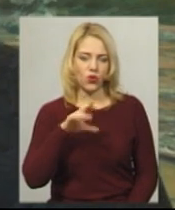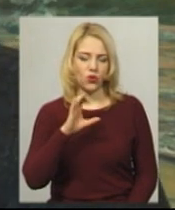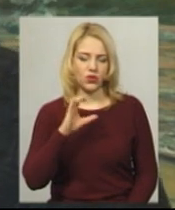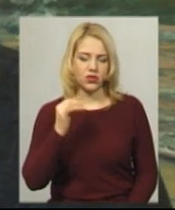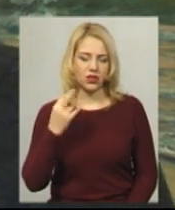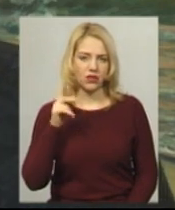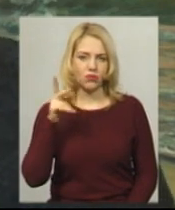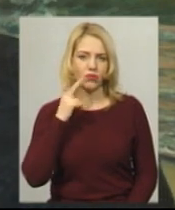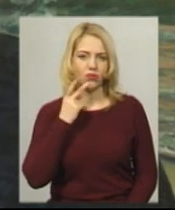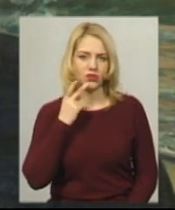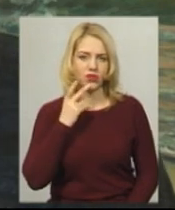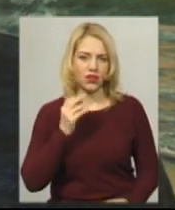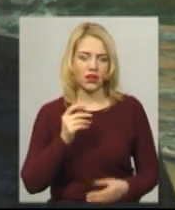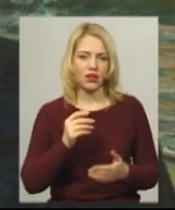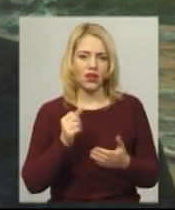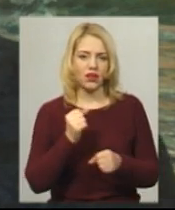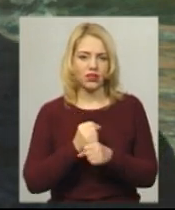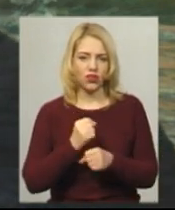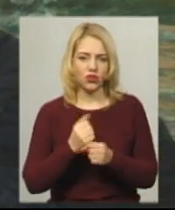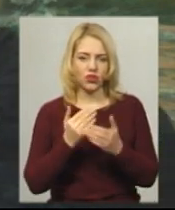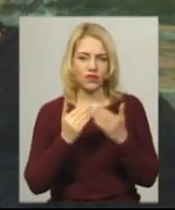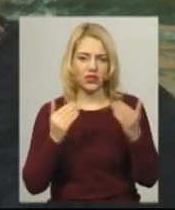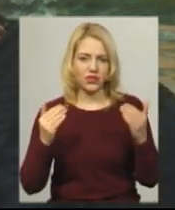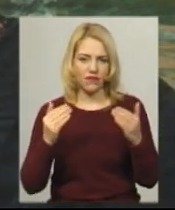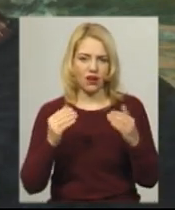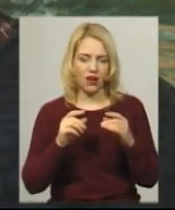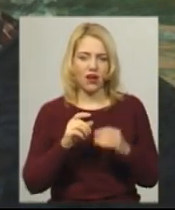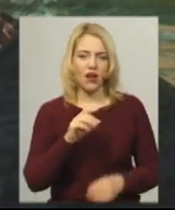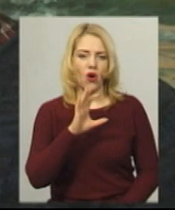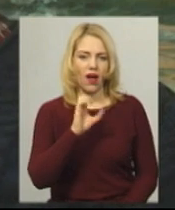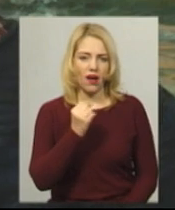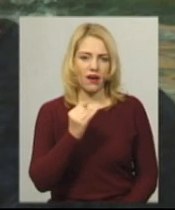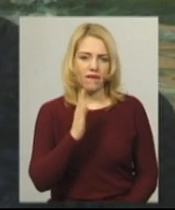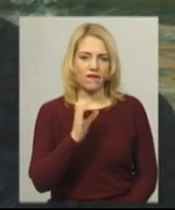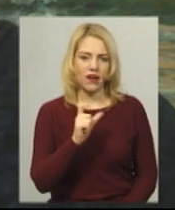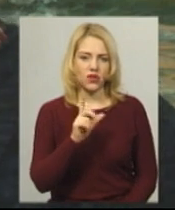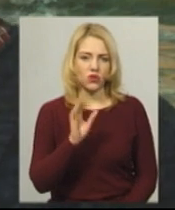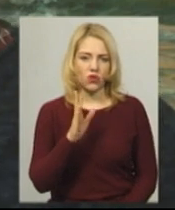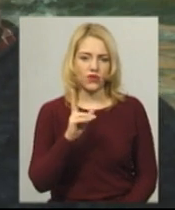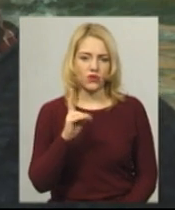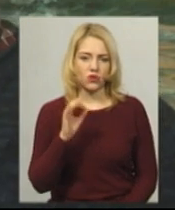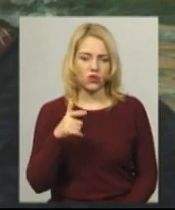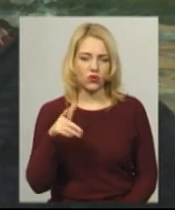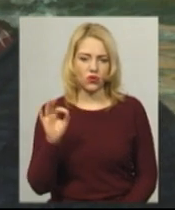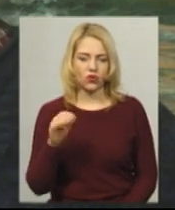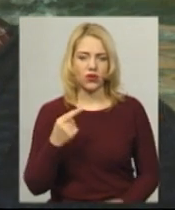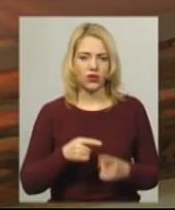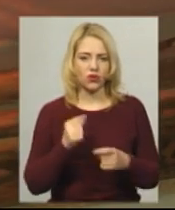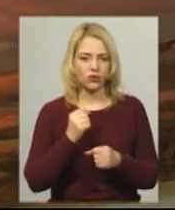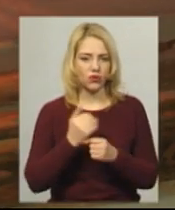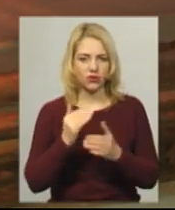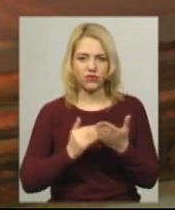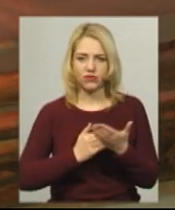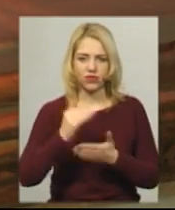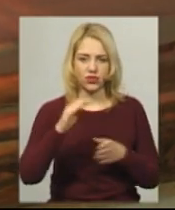виставка Айвазовського. Я там теж був багато разів. І роботи його проходили на дуже високому рівні.